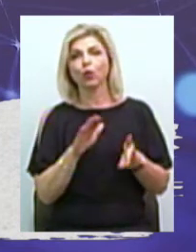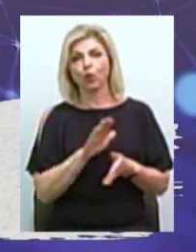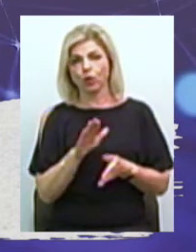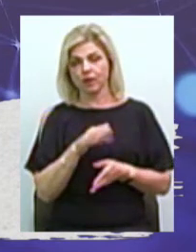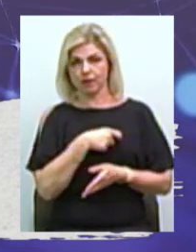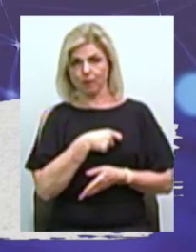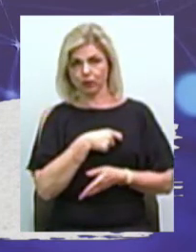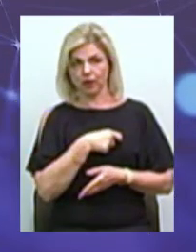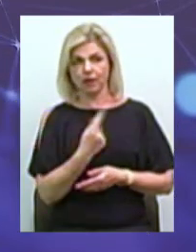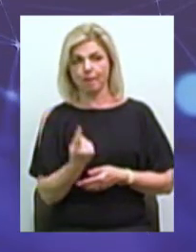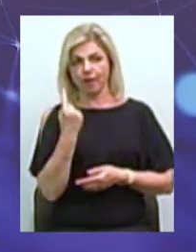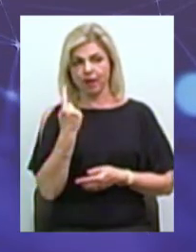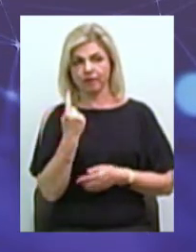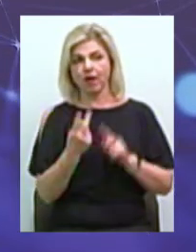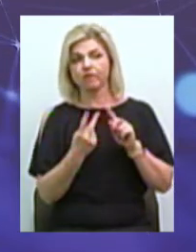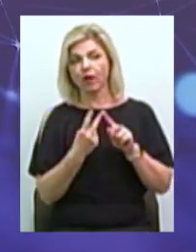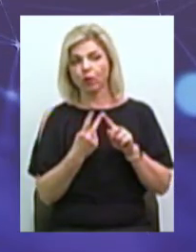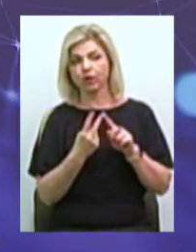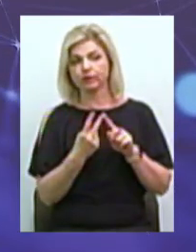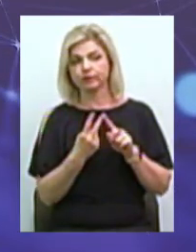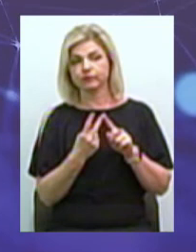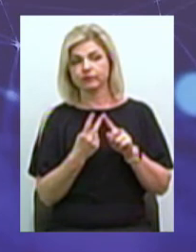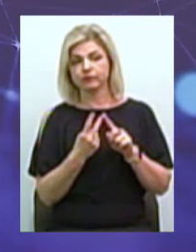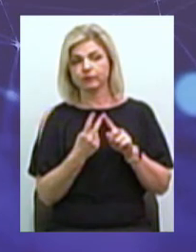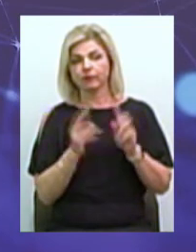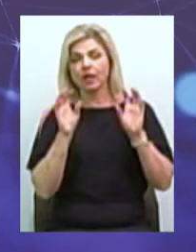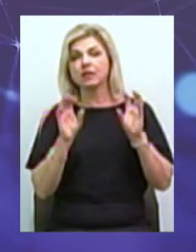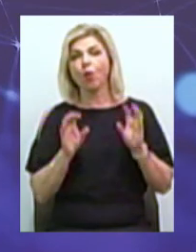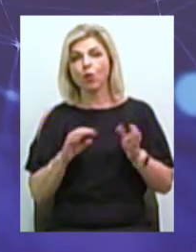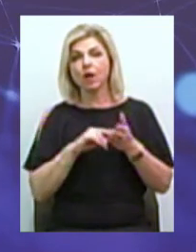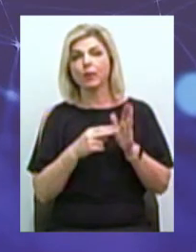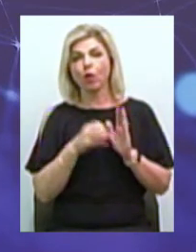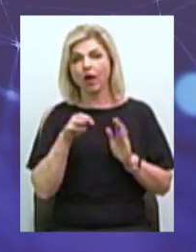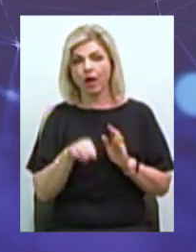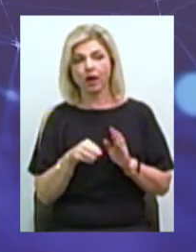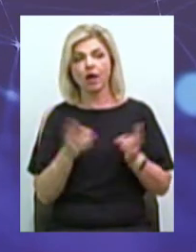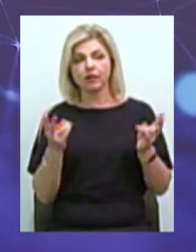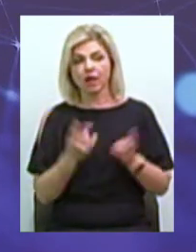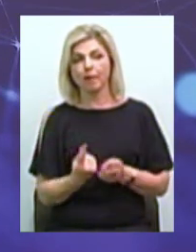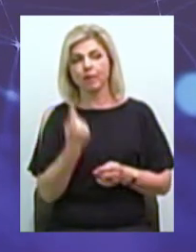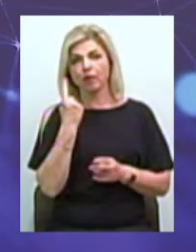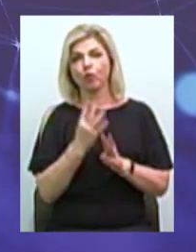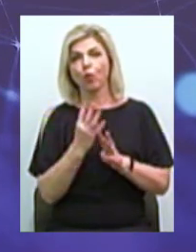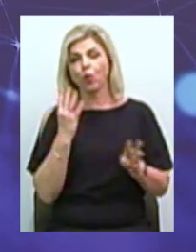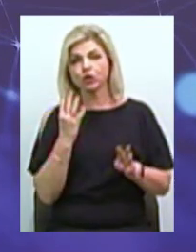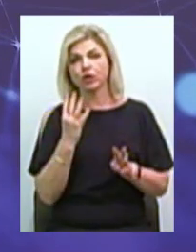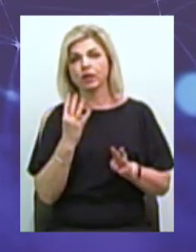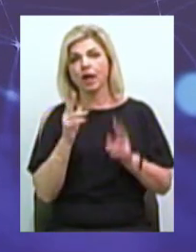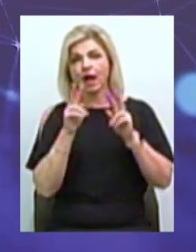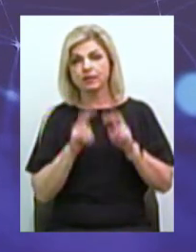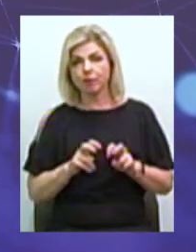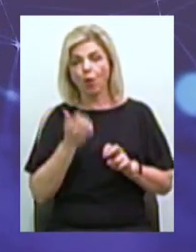народних депутатів, це перше Вторе, законопроект, який необхідно в першу чергу розглядуть, це коли